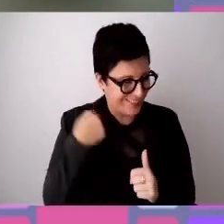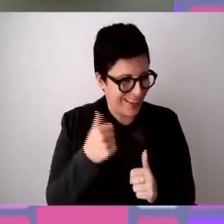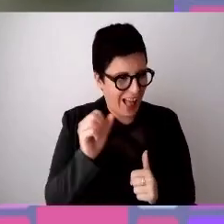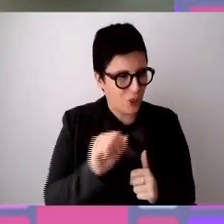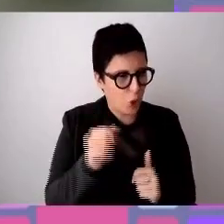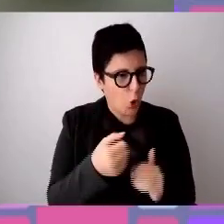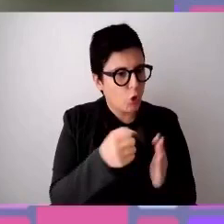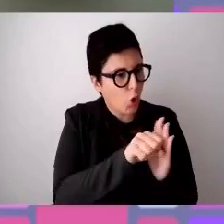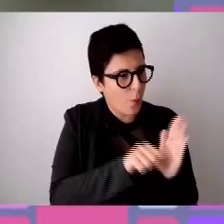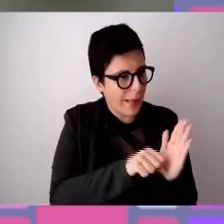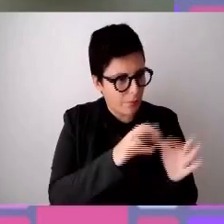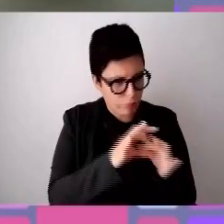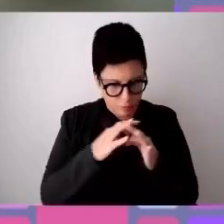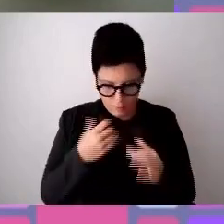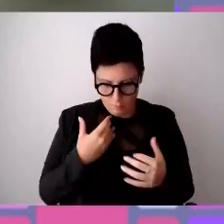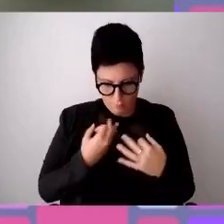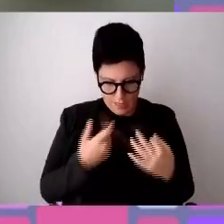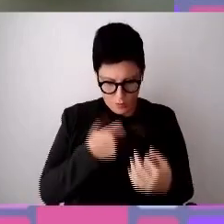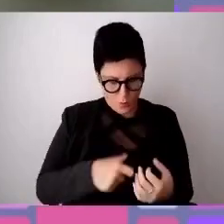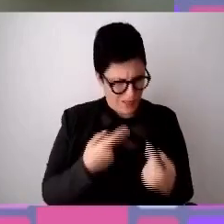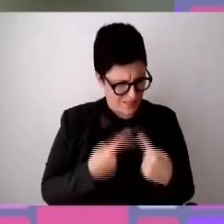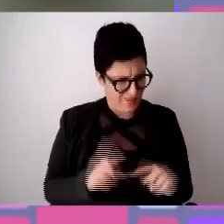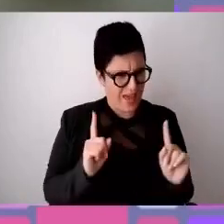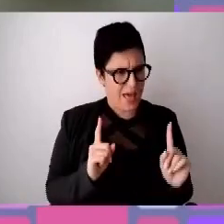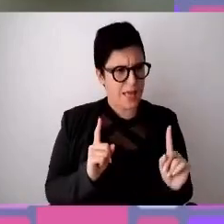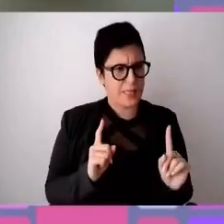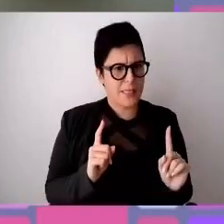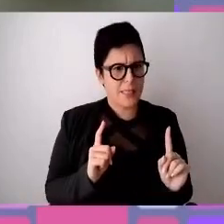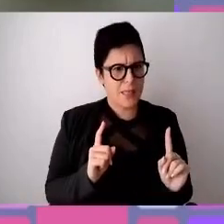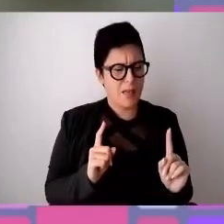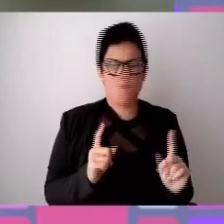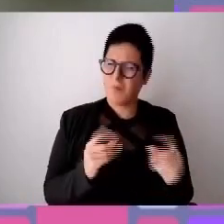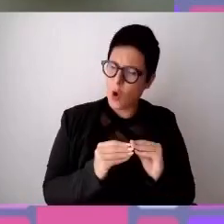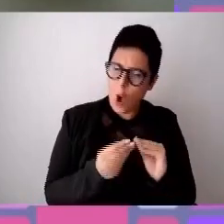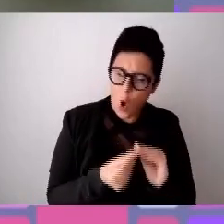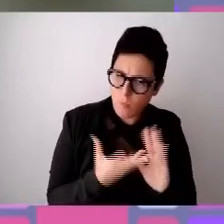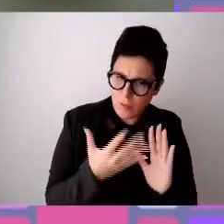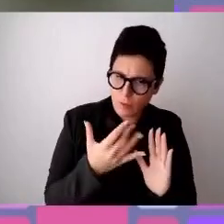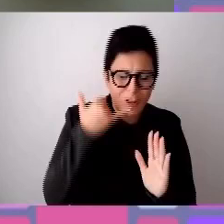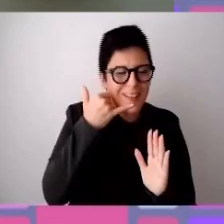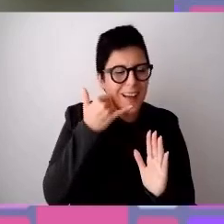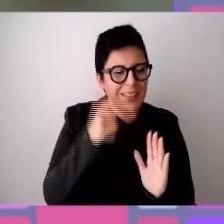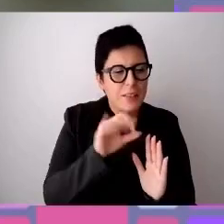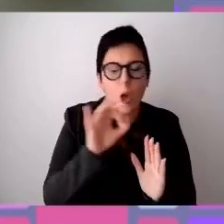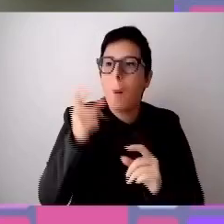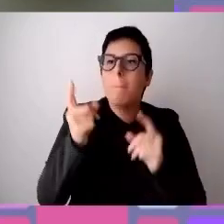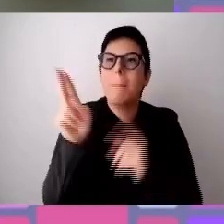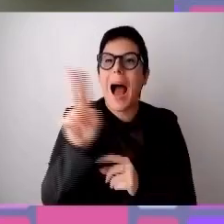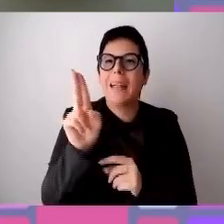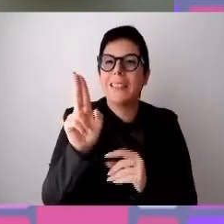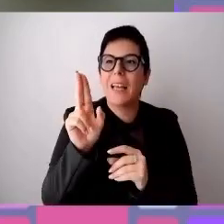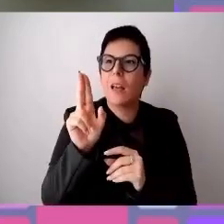piuttosto che come sono messi i bagni, piuttosto che che tipo di reali politiche abbiamo nelle